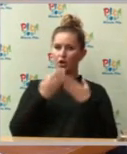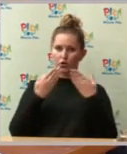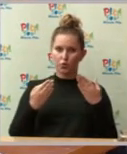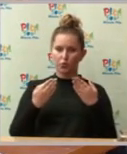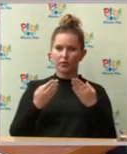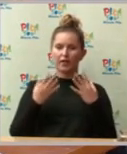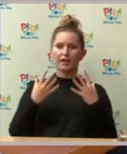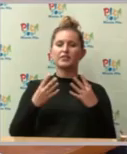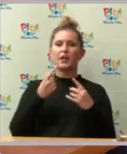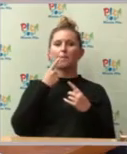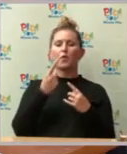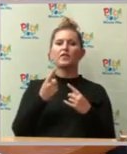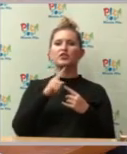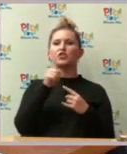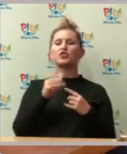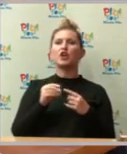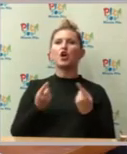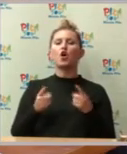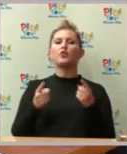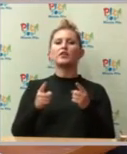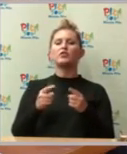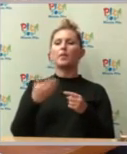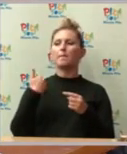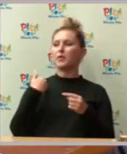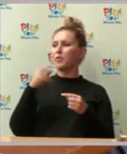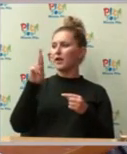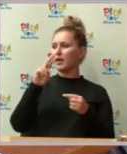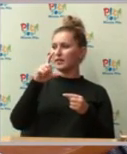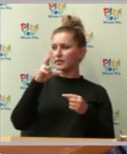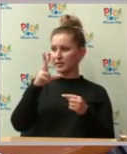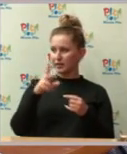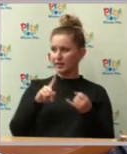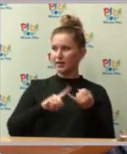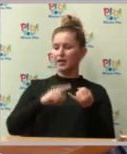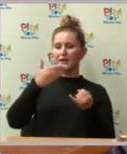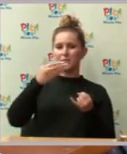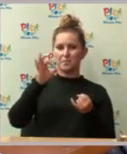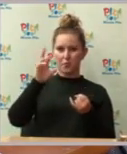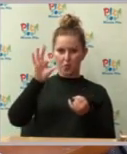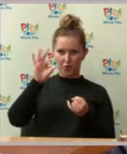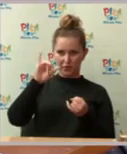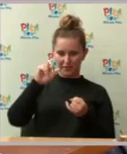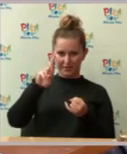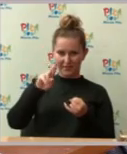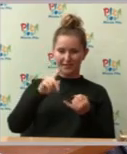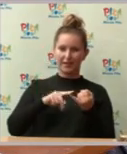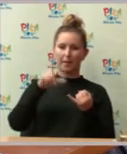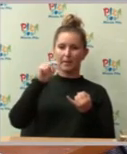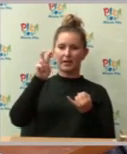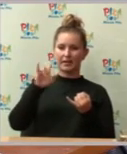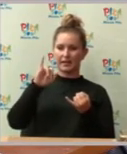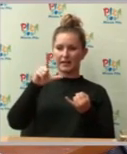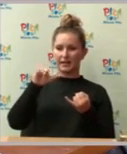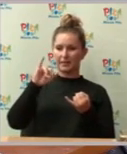tego był nie tylko ERCEK, ale również MOSIR i Philips Razem. Także wszystkie jednostki Razem, które te trzy